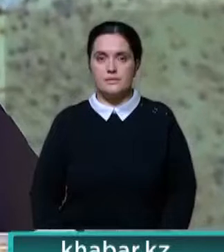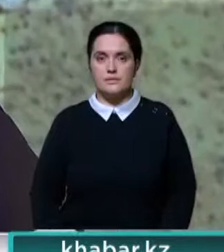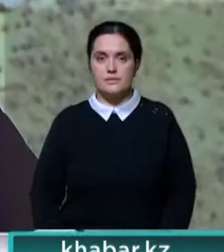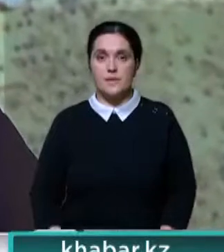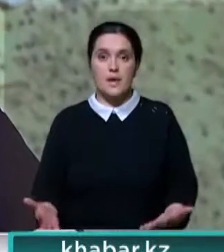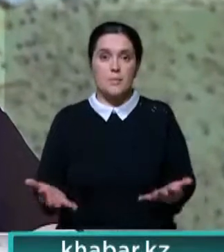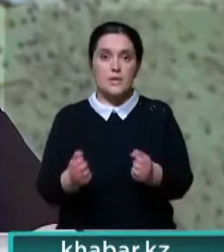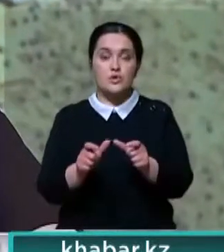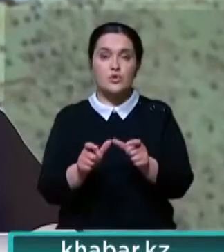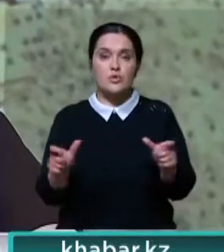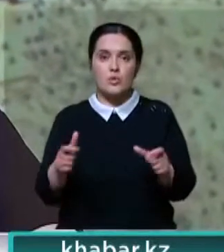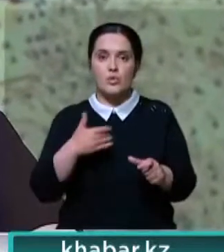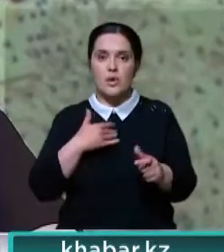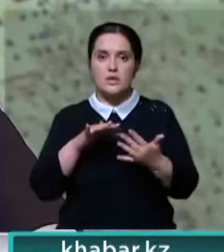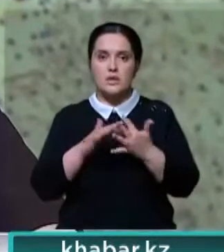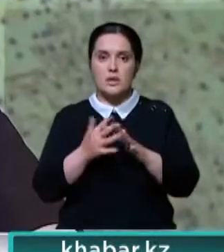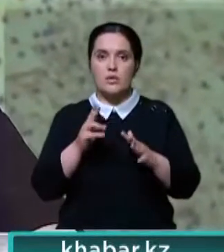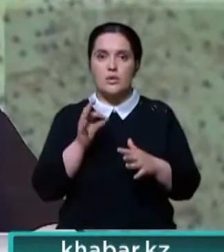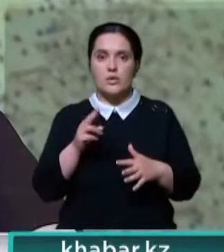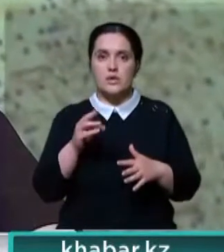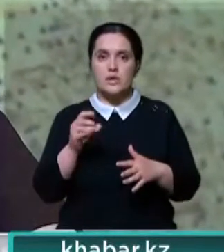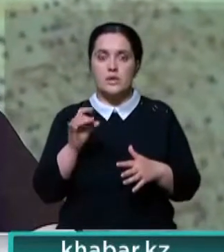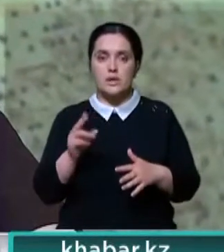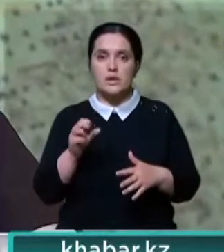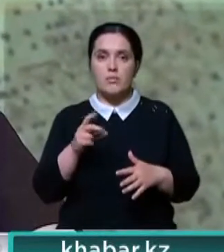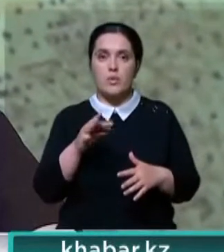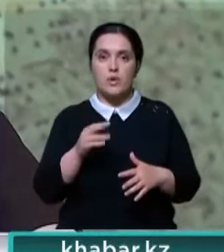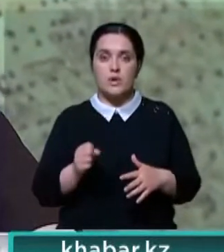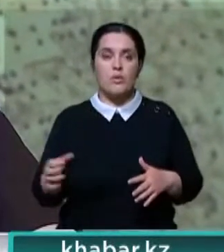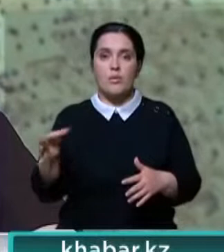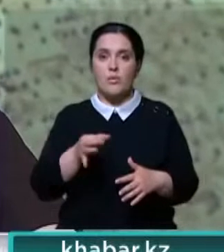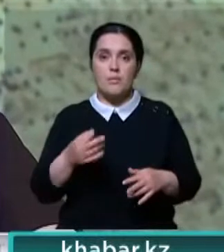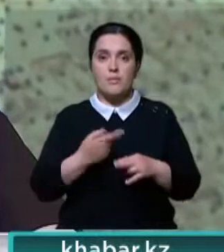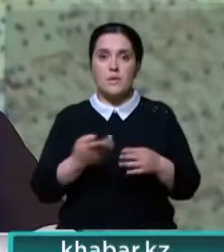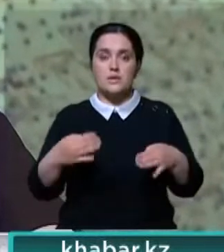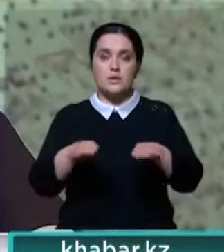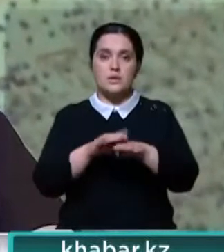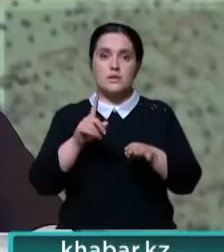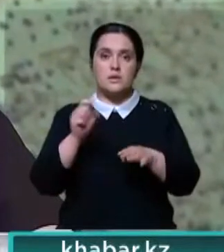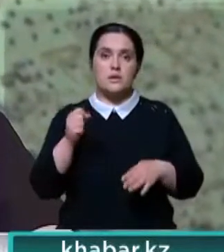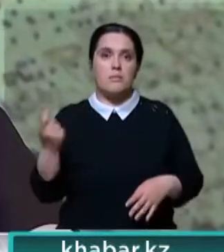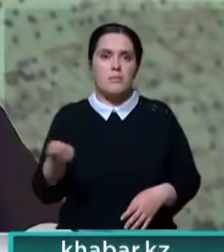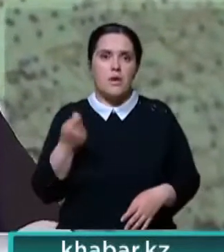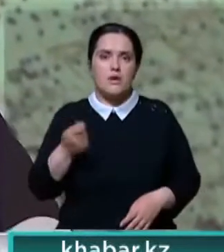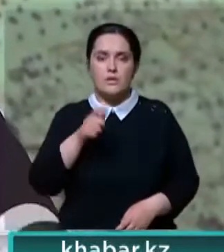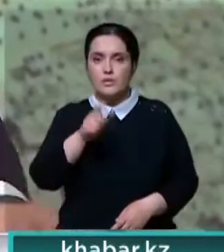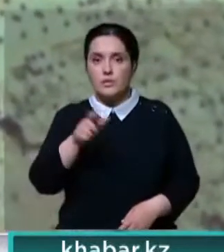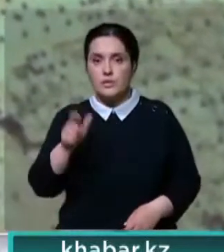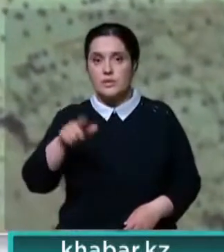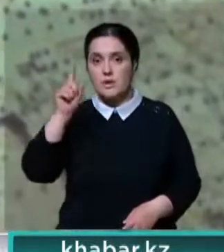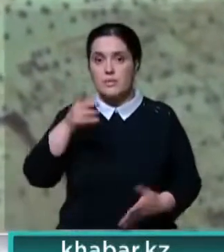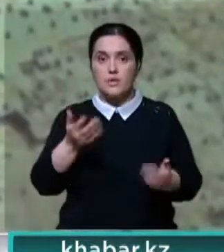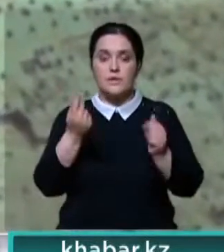Спасти школу пытаются и жители села Куктерек, Акмолинская область. Она находится под угрозой закрытия и все из-за малого количества учащихся.